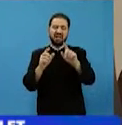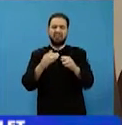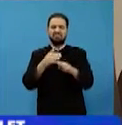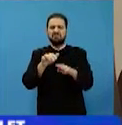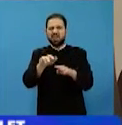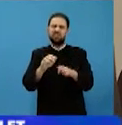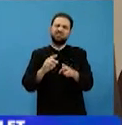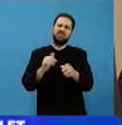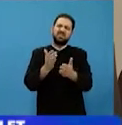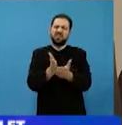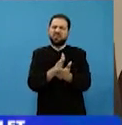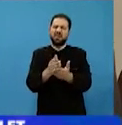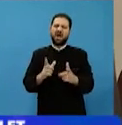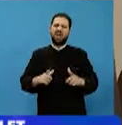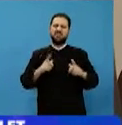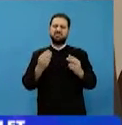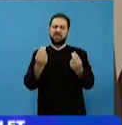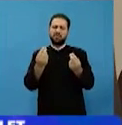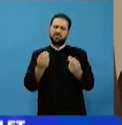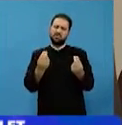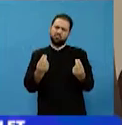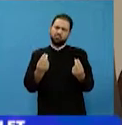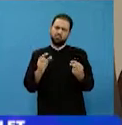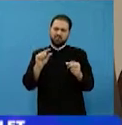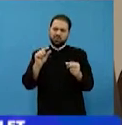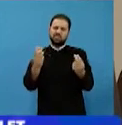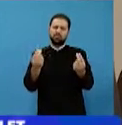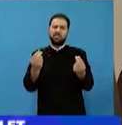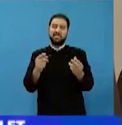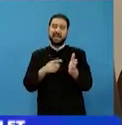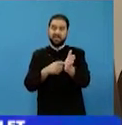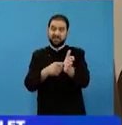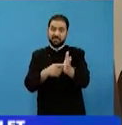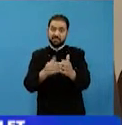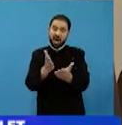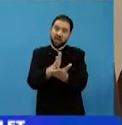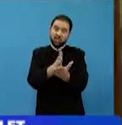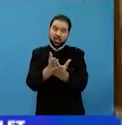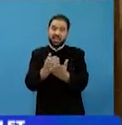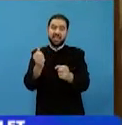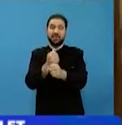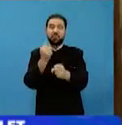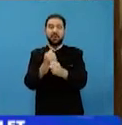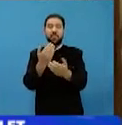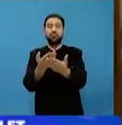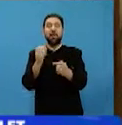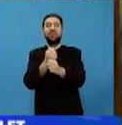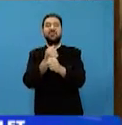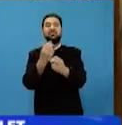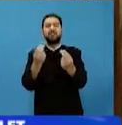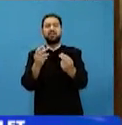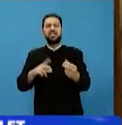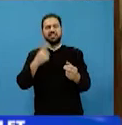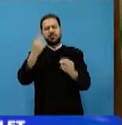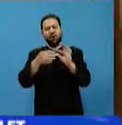vieții mai puțin bucuroase, să le privim pe toate ca încercări spre a deveni mai buni. La noi, la române, există